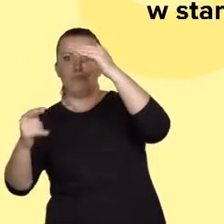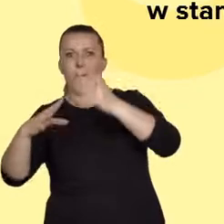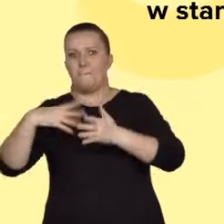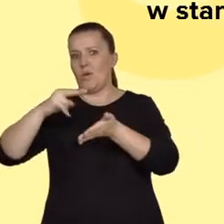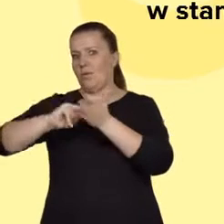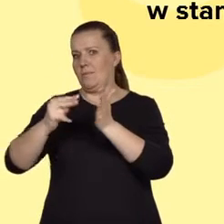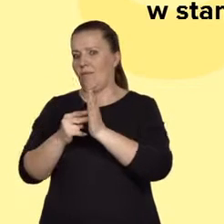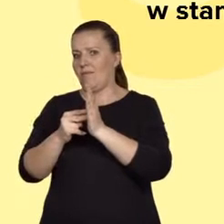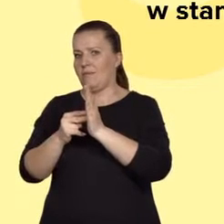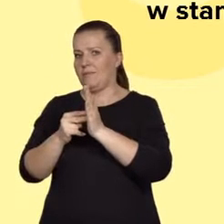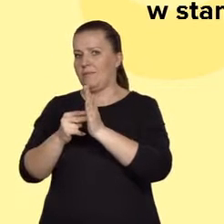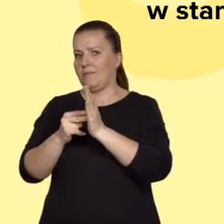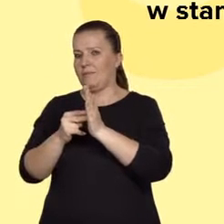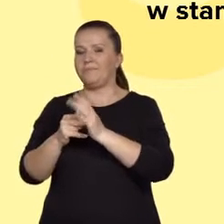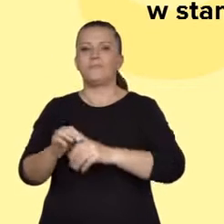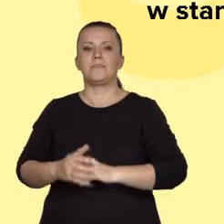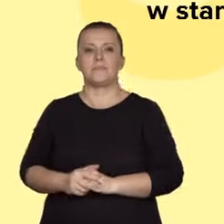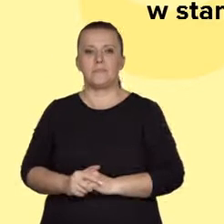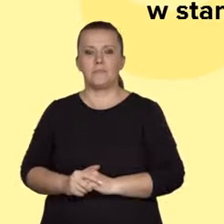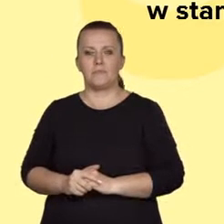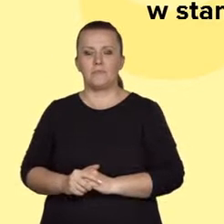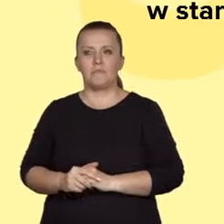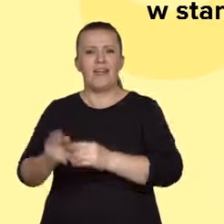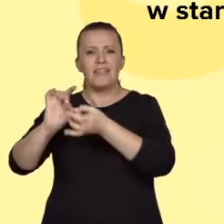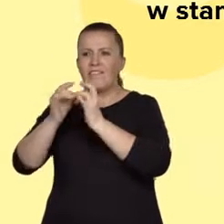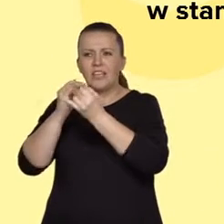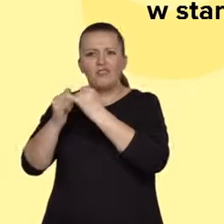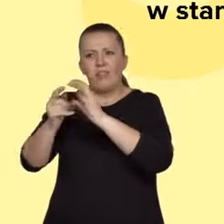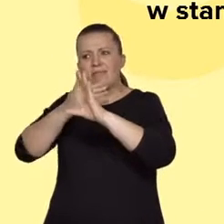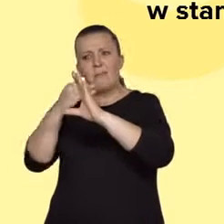argumenty nie są prezentowane zgodnie z wyraźnym porządkiem, czyli na przykład gradacją.